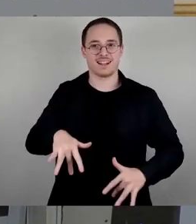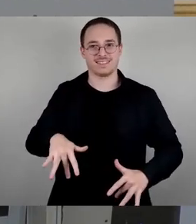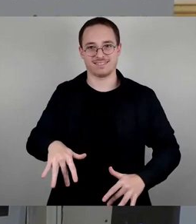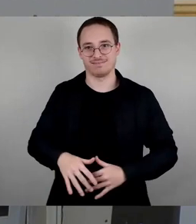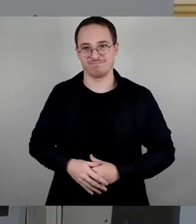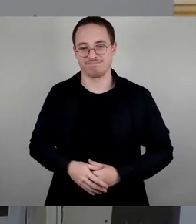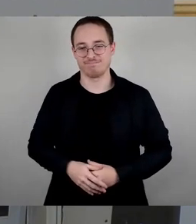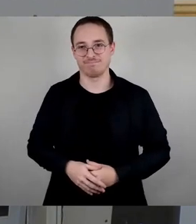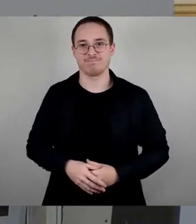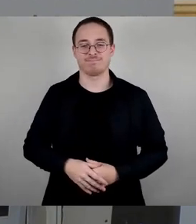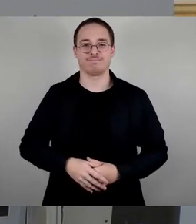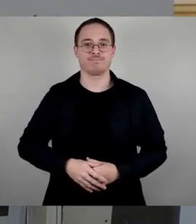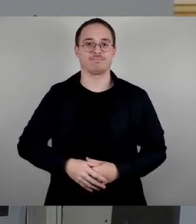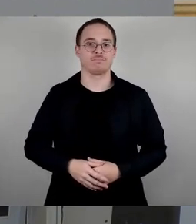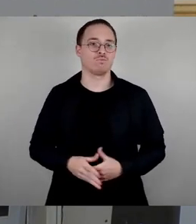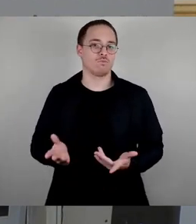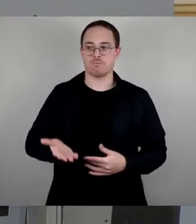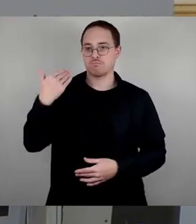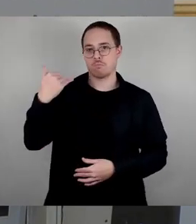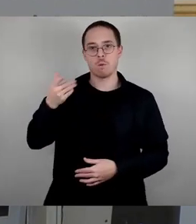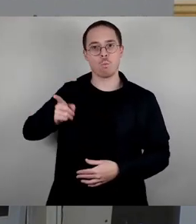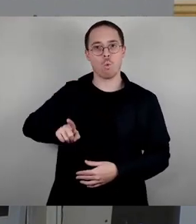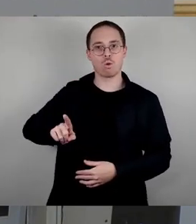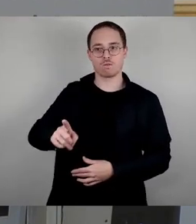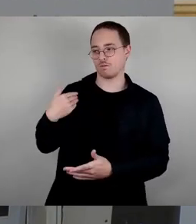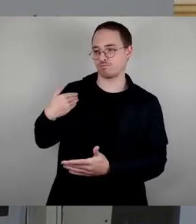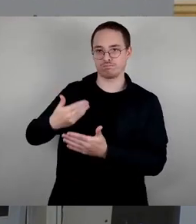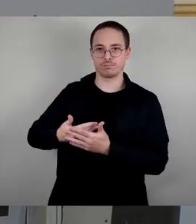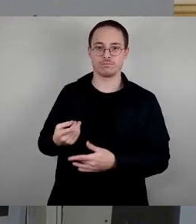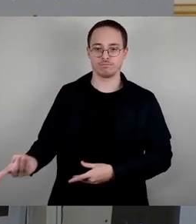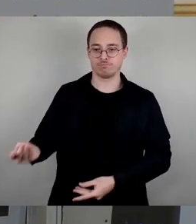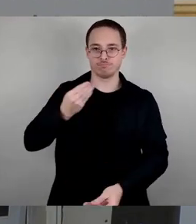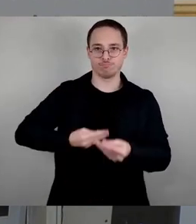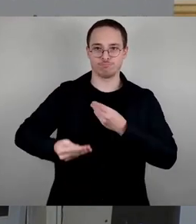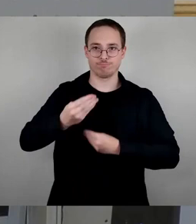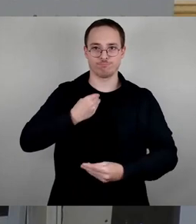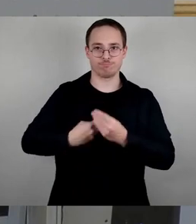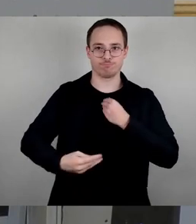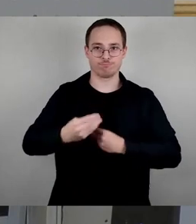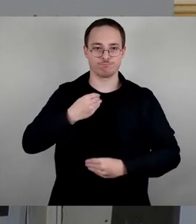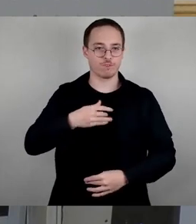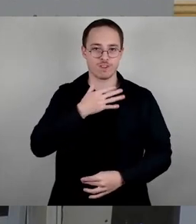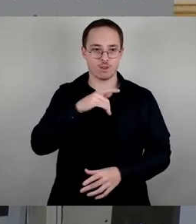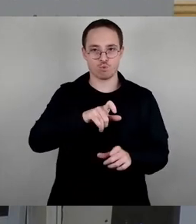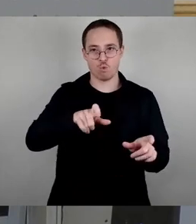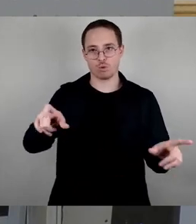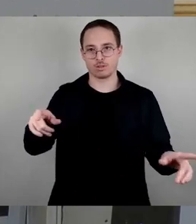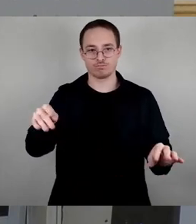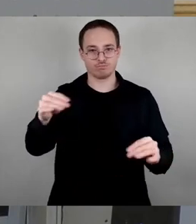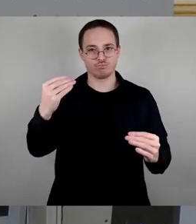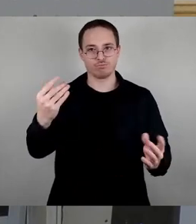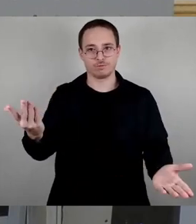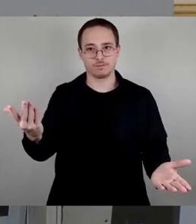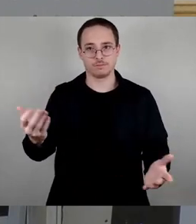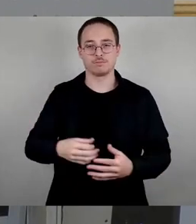Menschen mit uns in Kontakt getreten, die gesagt haben, wir wollen es als richtiges